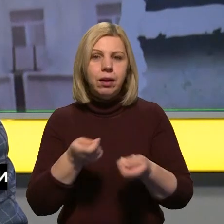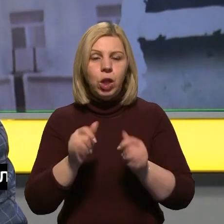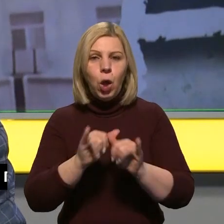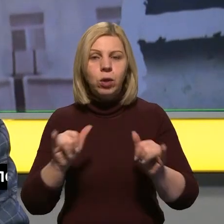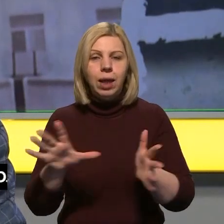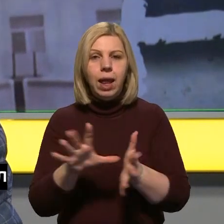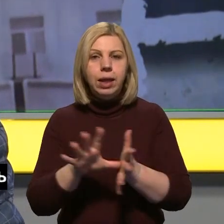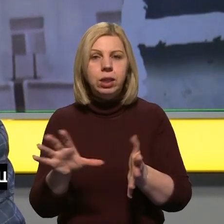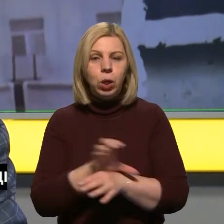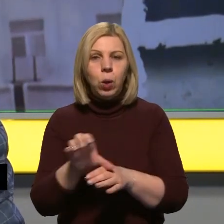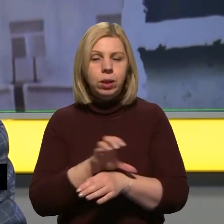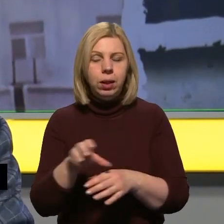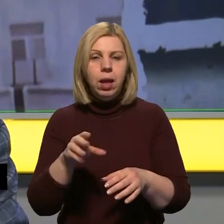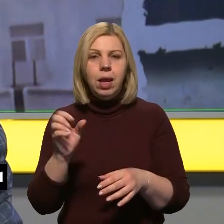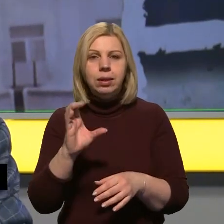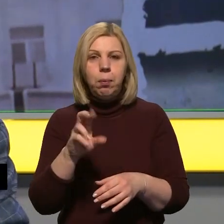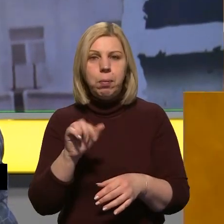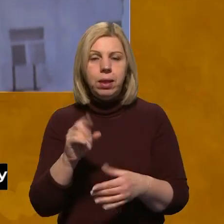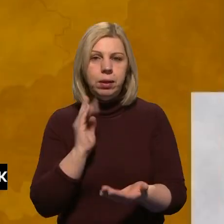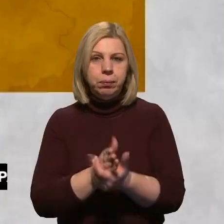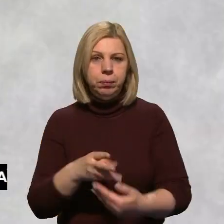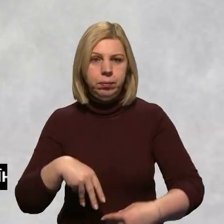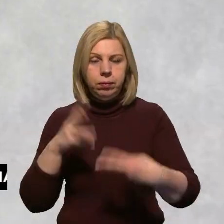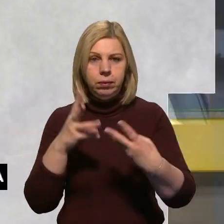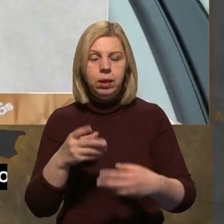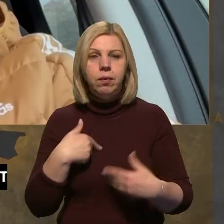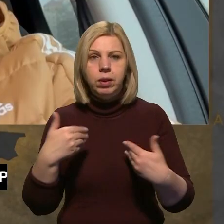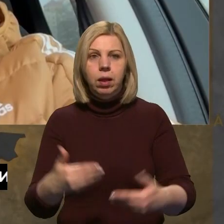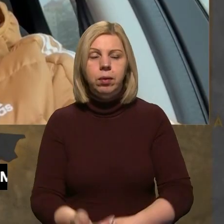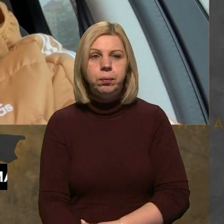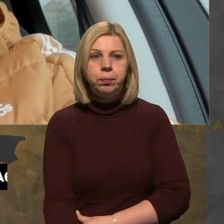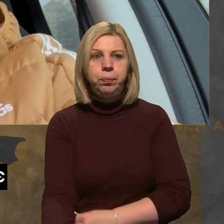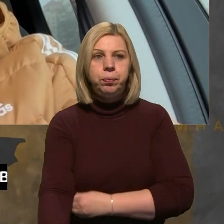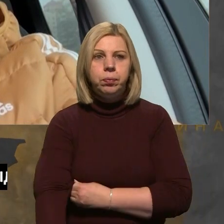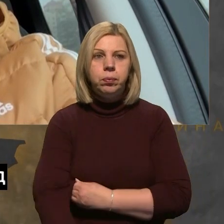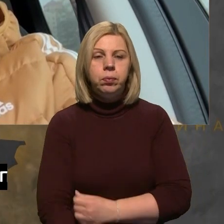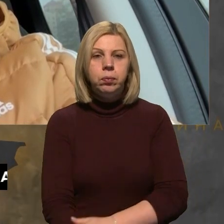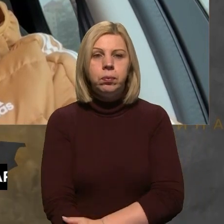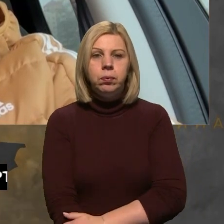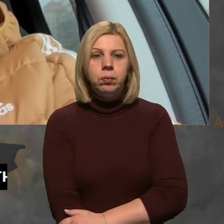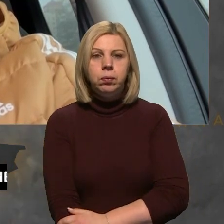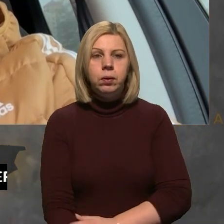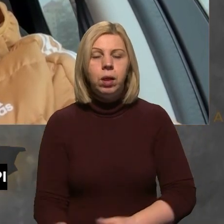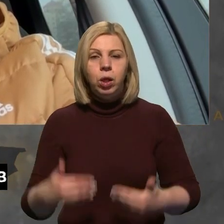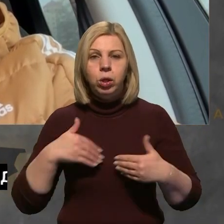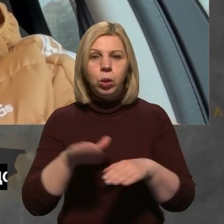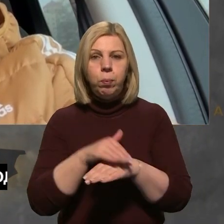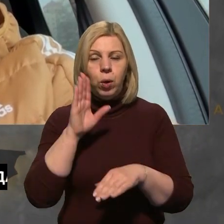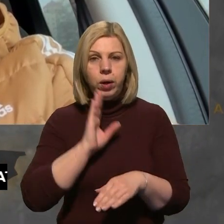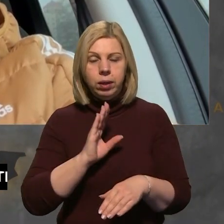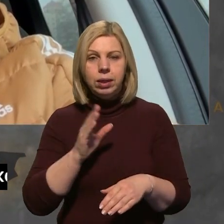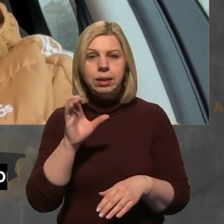електронних послуг у Мінцифрі Мстислав Банік з нами на зв'язку. Мстислав, я вітаю. Вітаємо. Доброго ранку.